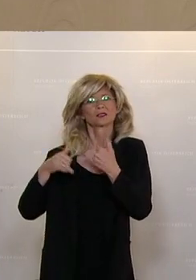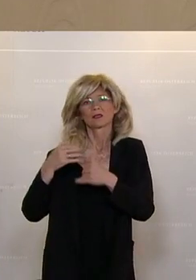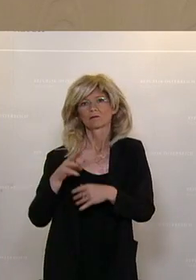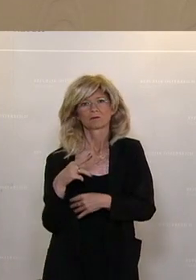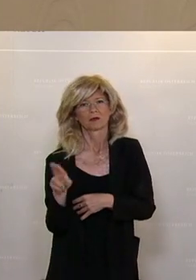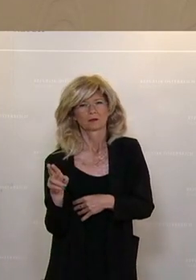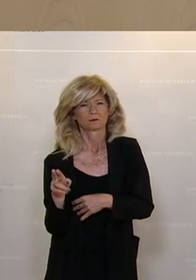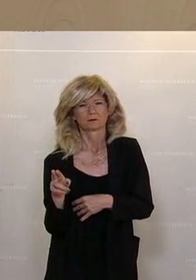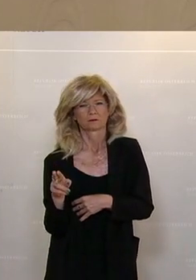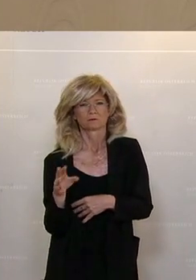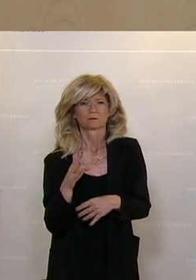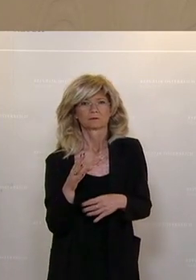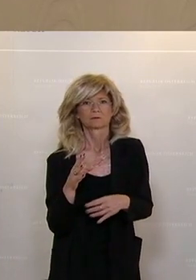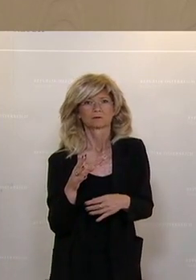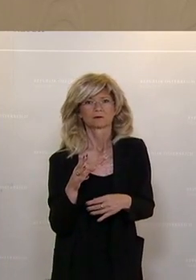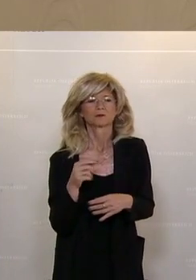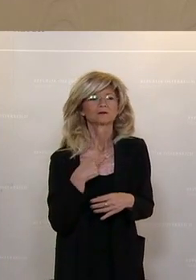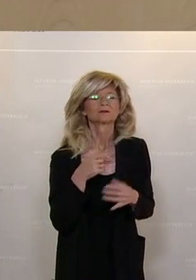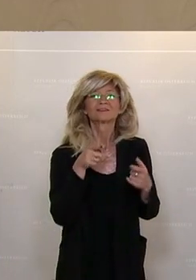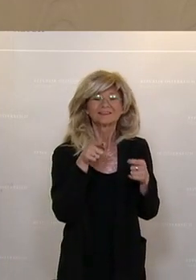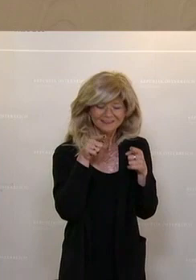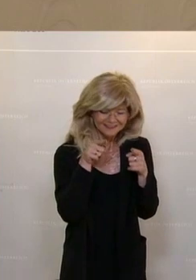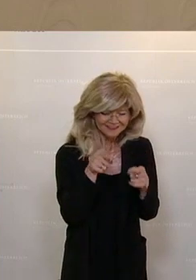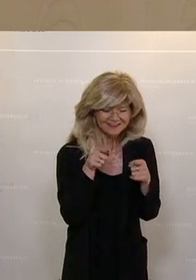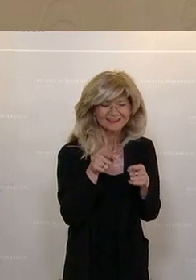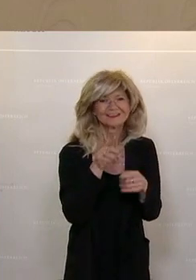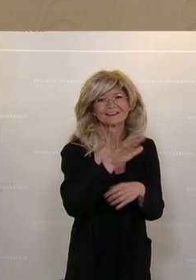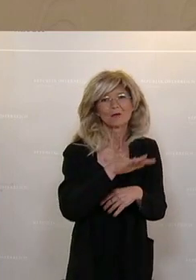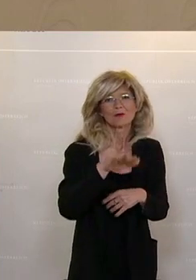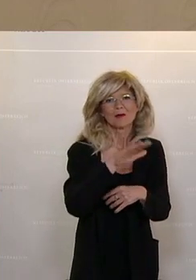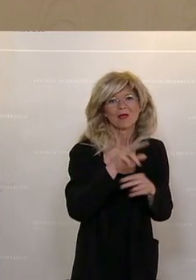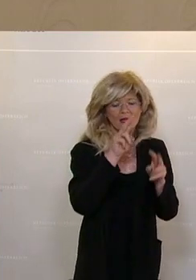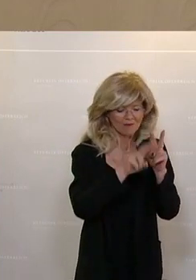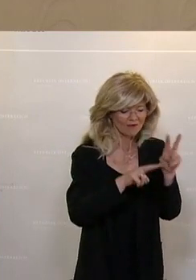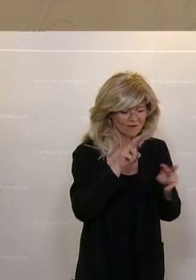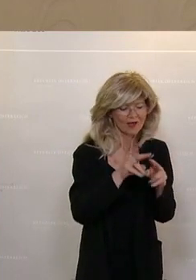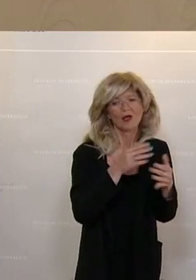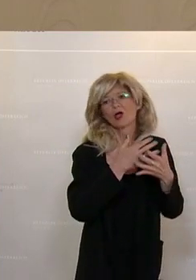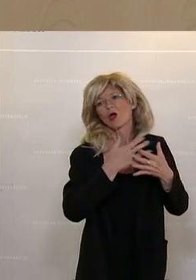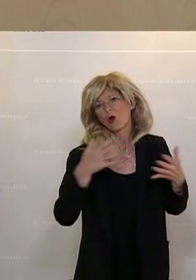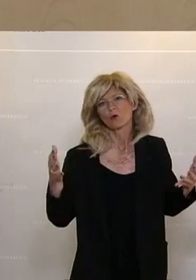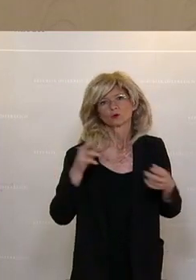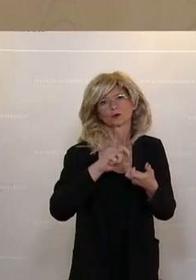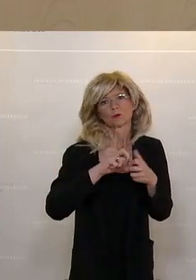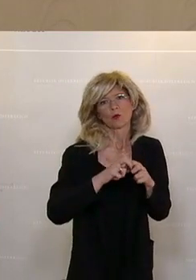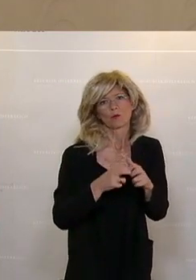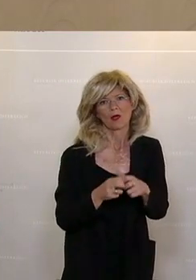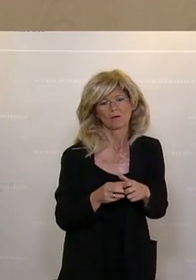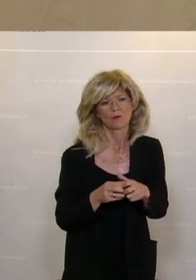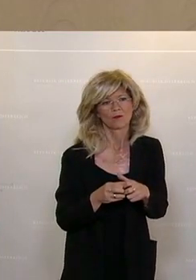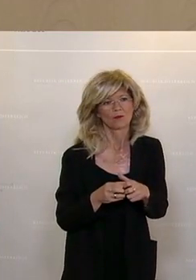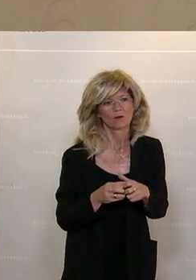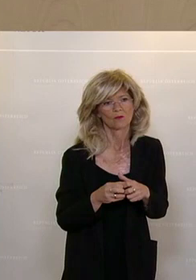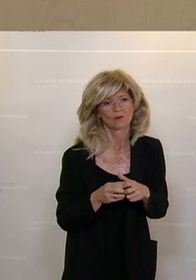haben wir gerade im Gesundheitsbereich, gerade im Pflegebereich massive Probleme. Viele sagen, die